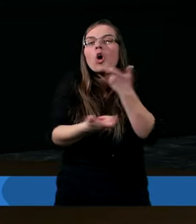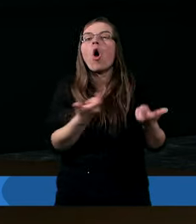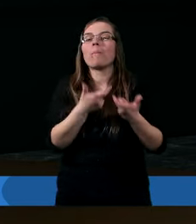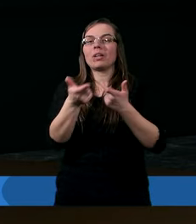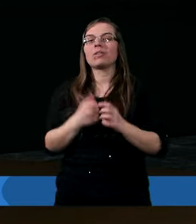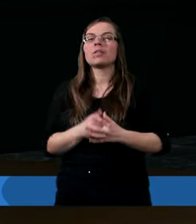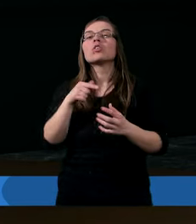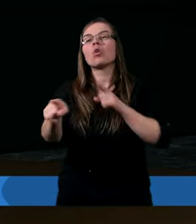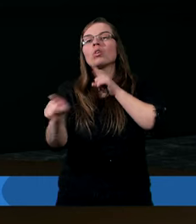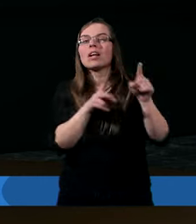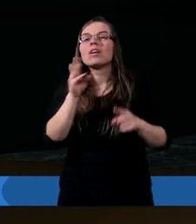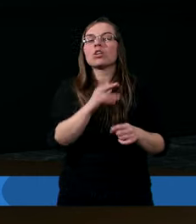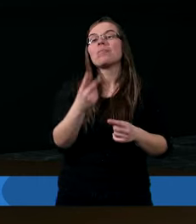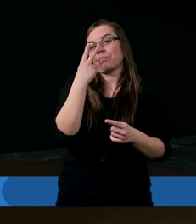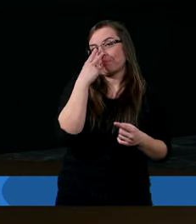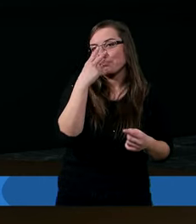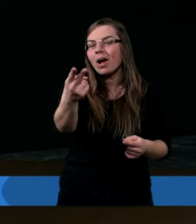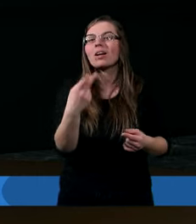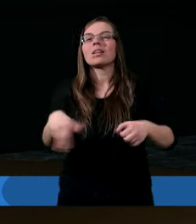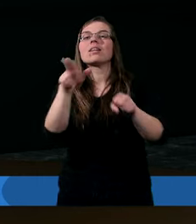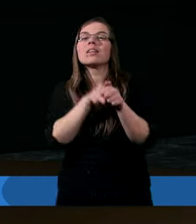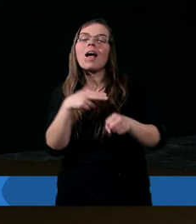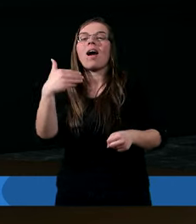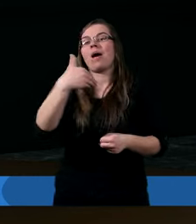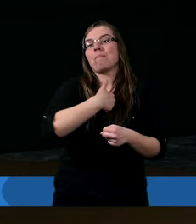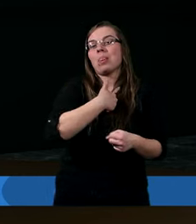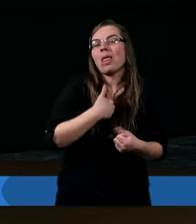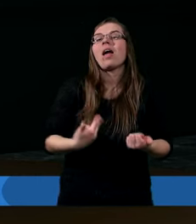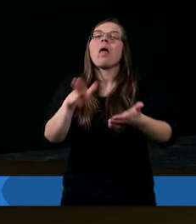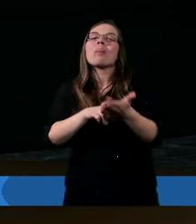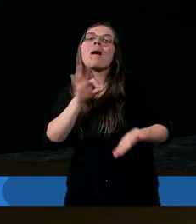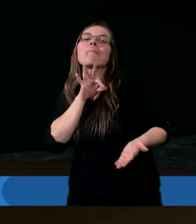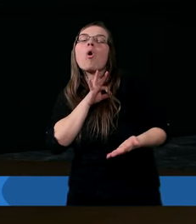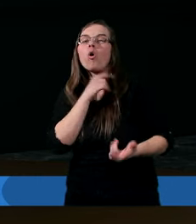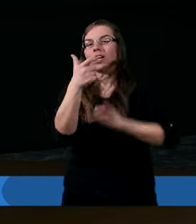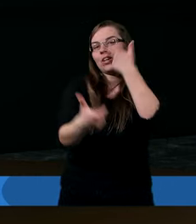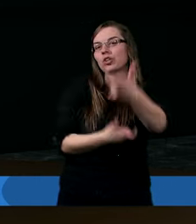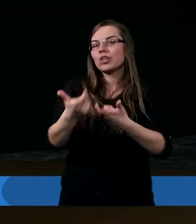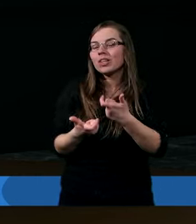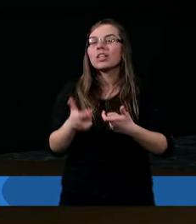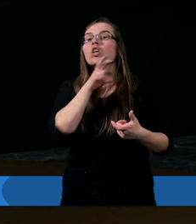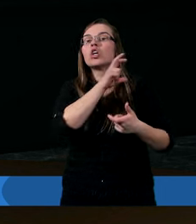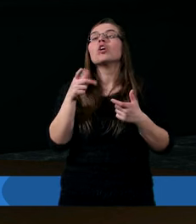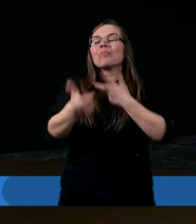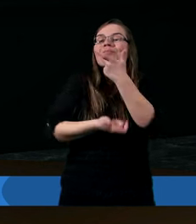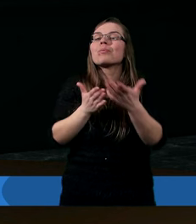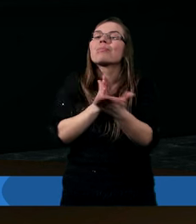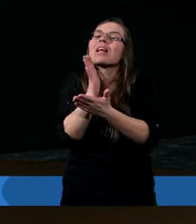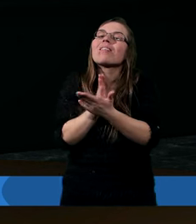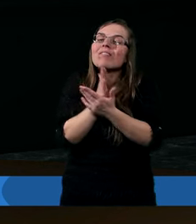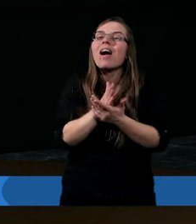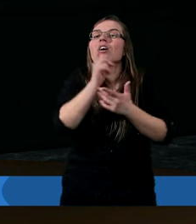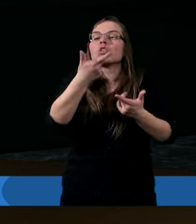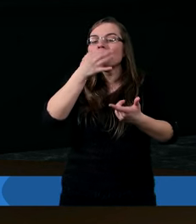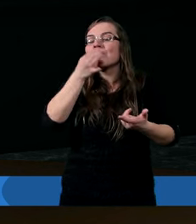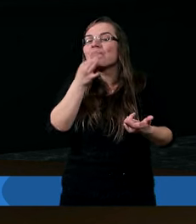To znaczy, że patrzcie na mnie, na moje czyny. Przyjmijcie przez wiarę te